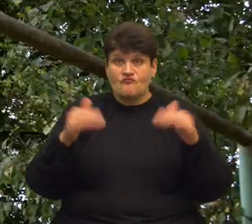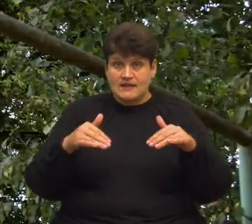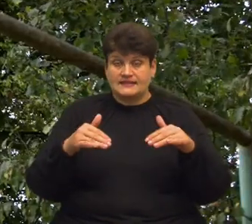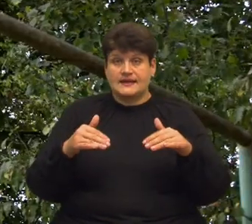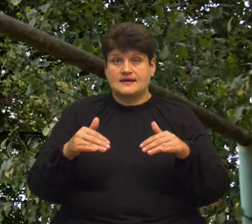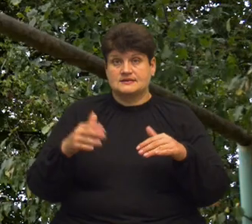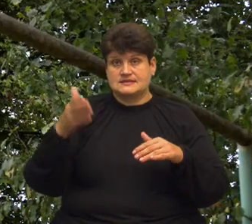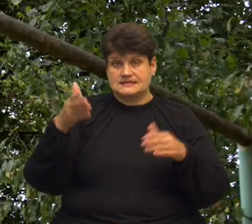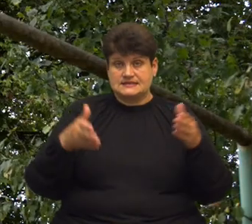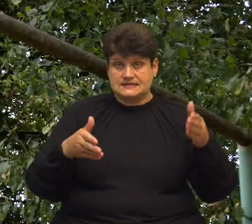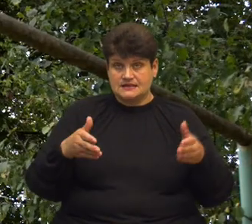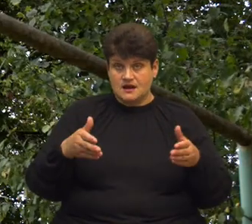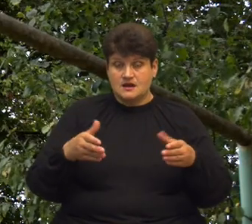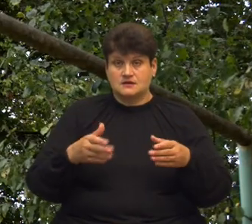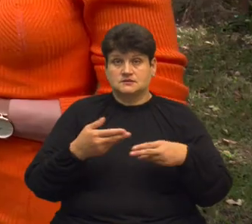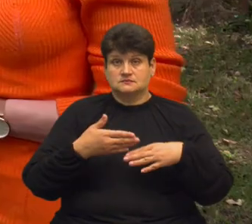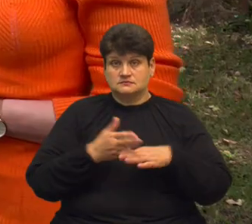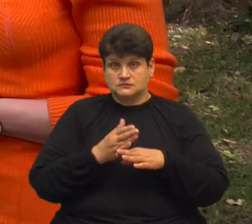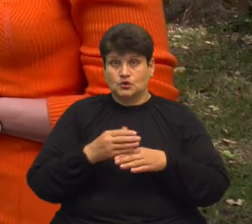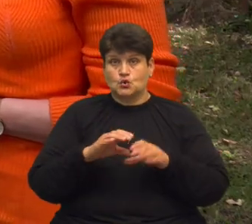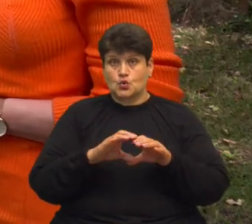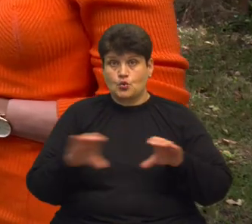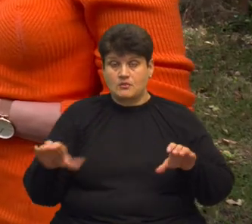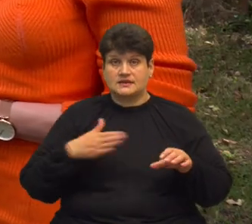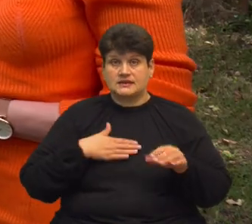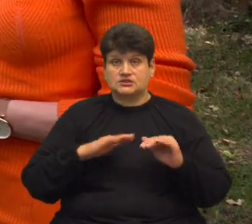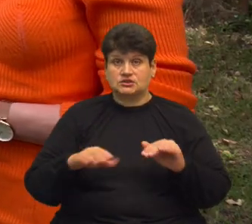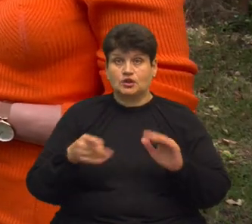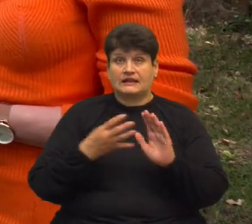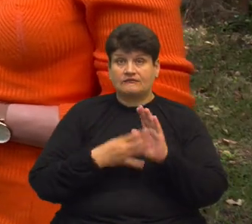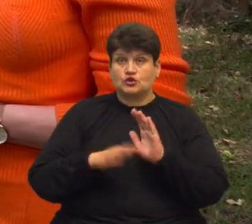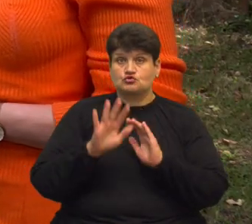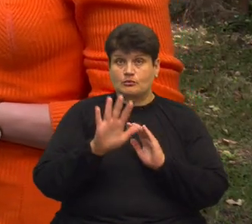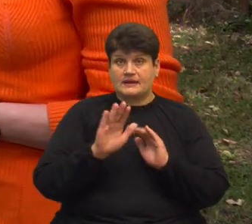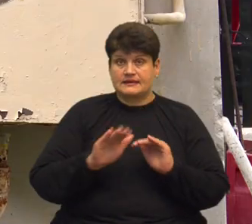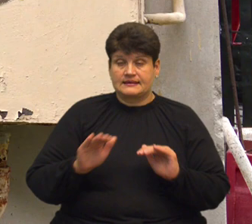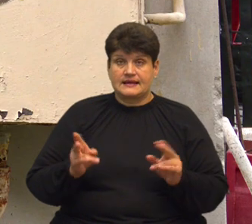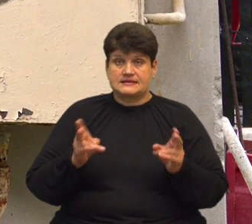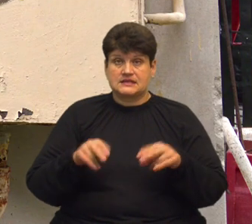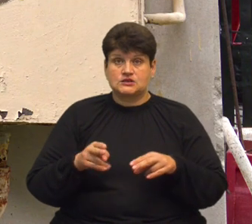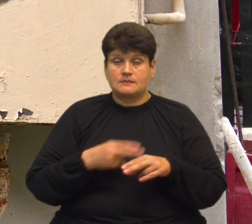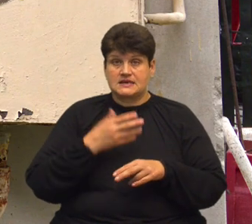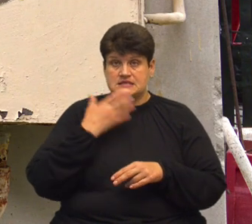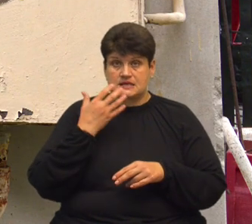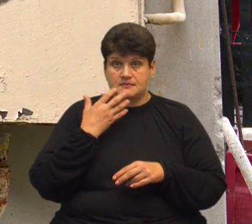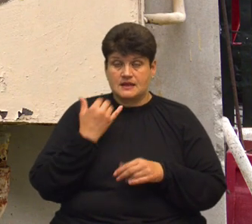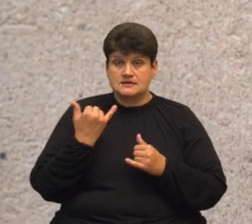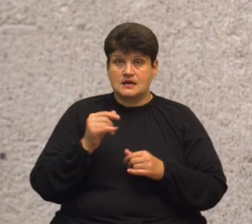і пошкодиться труба, наші діти, 195 дітей, залишаться без тепла. Зараз там